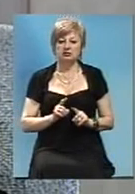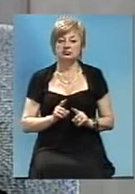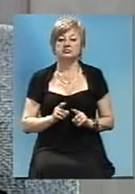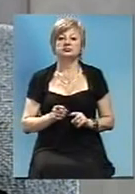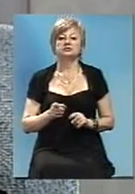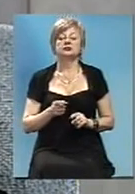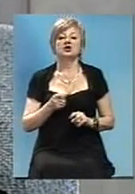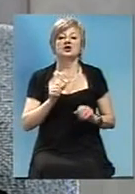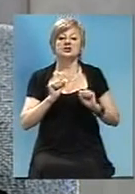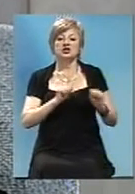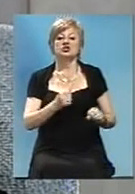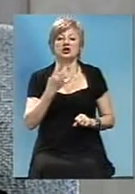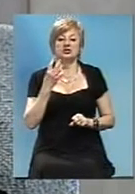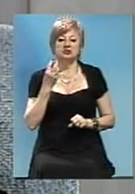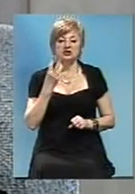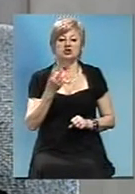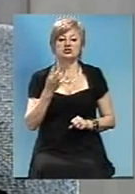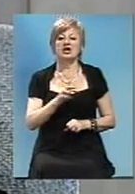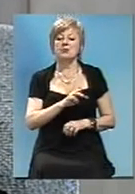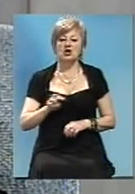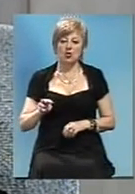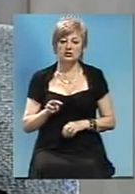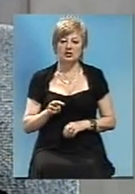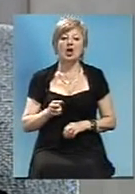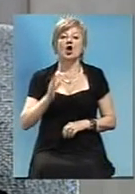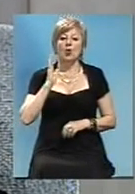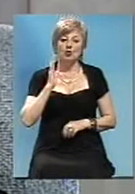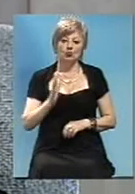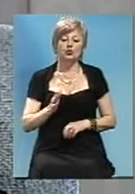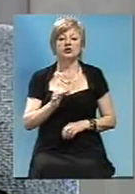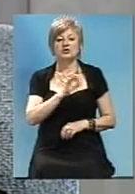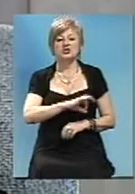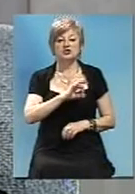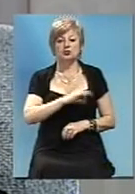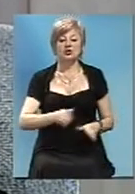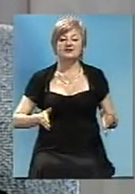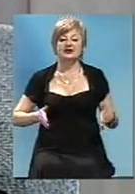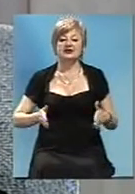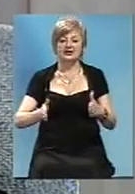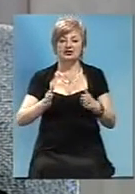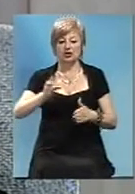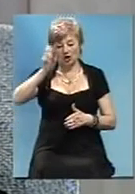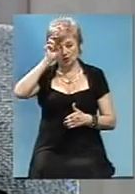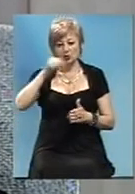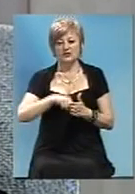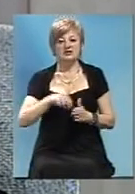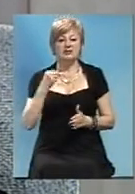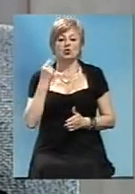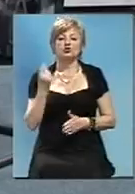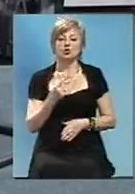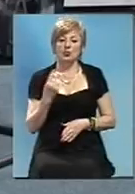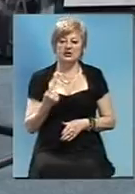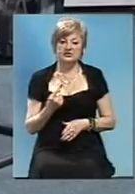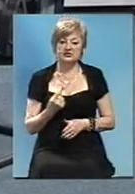млн, защіщили, все нормально, отлично, будемо їх использовать на дорогі господарського значення в Запорожькій області.